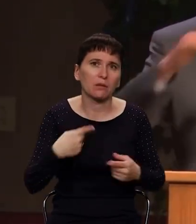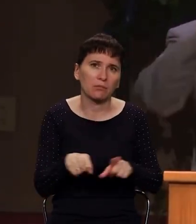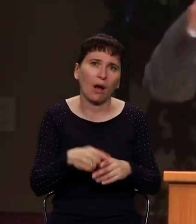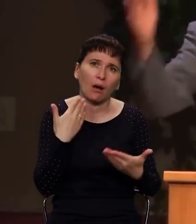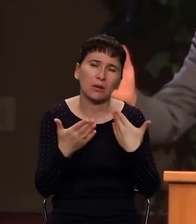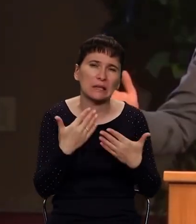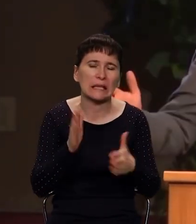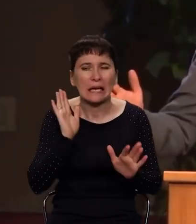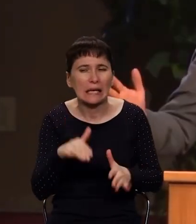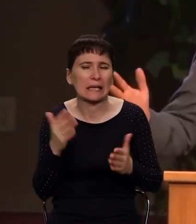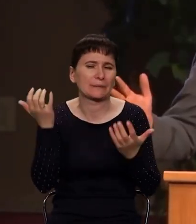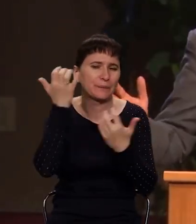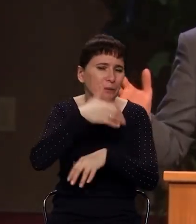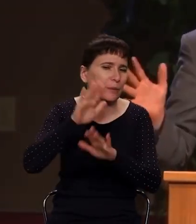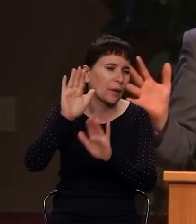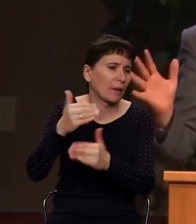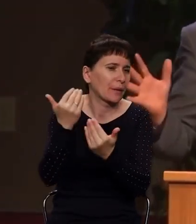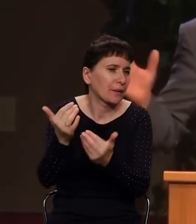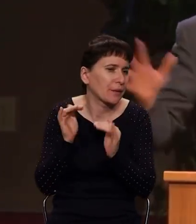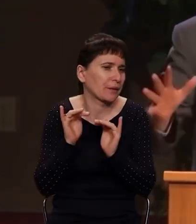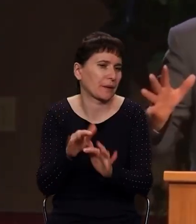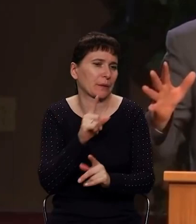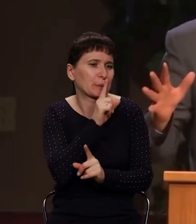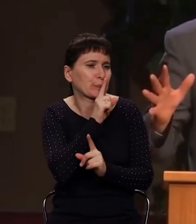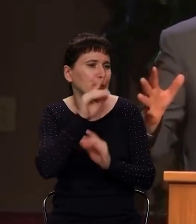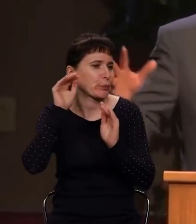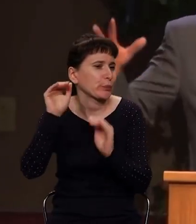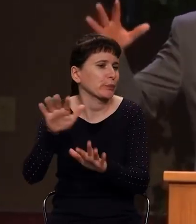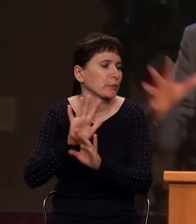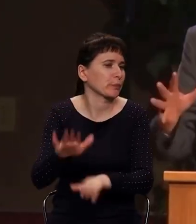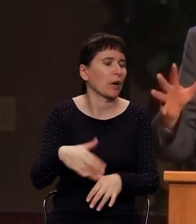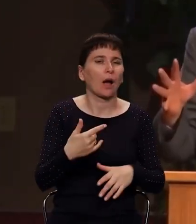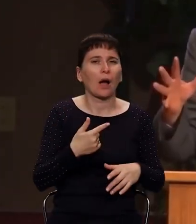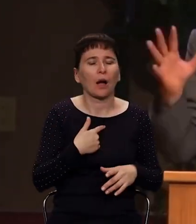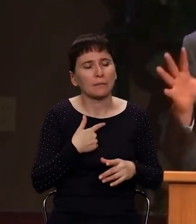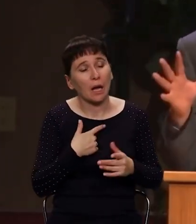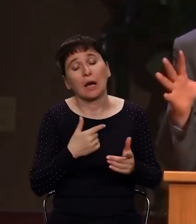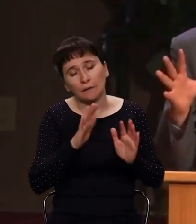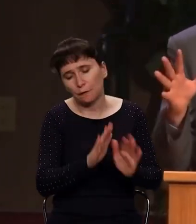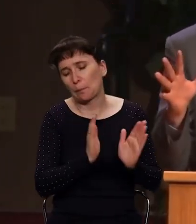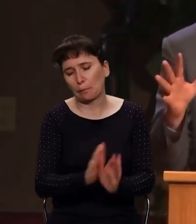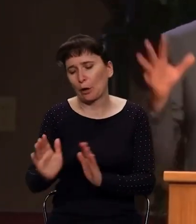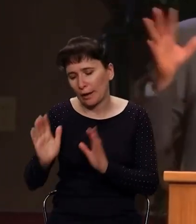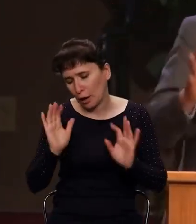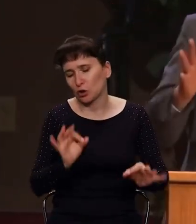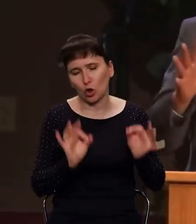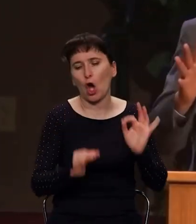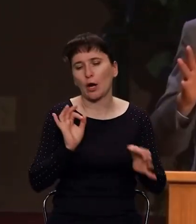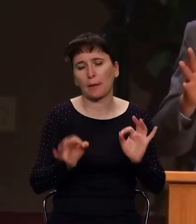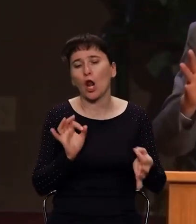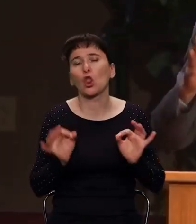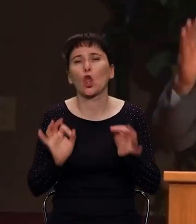смазать, сгладить, что у нас все прекрасно, у нас все идеально, и люди хорошие, и